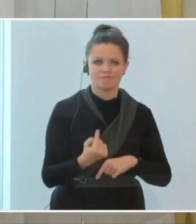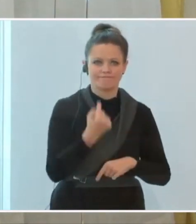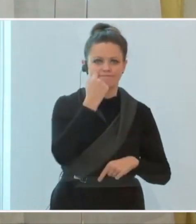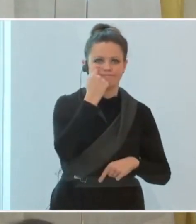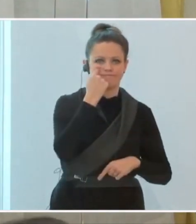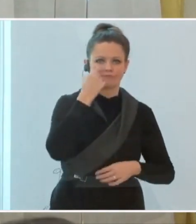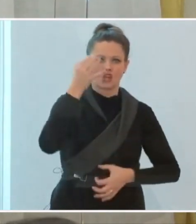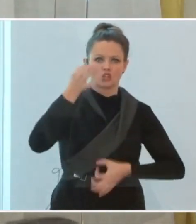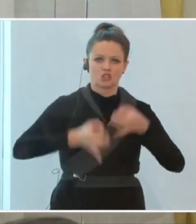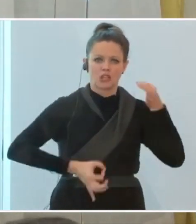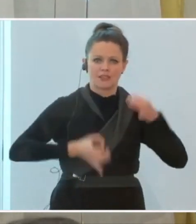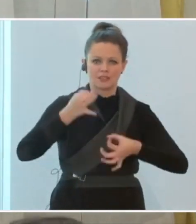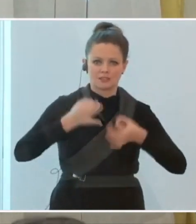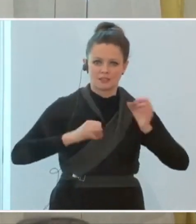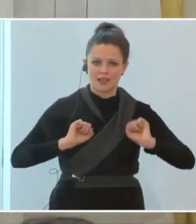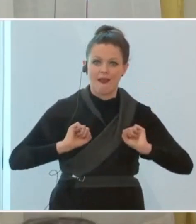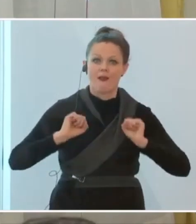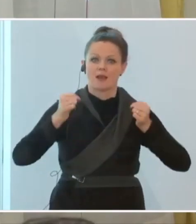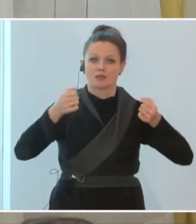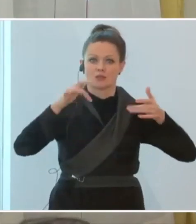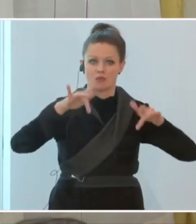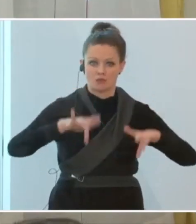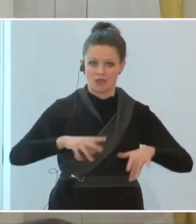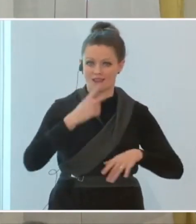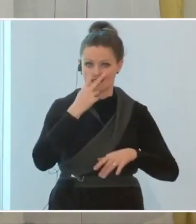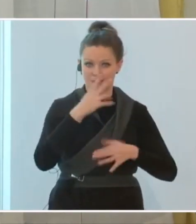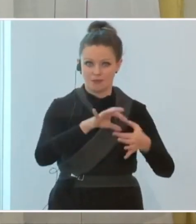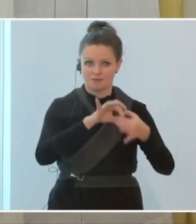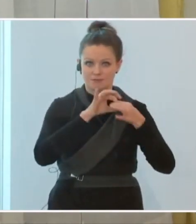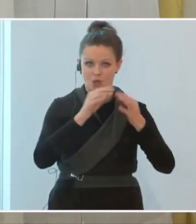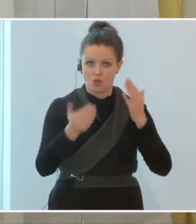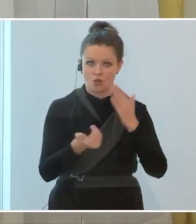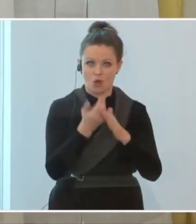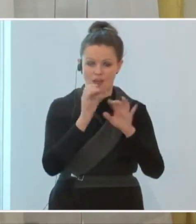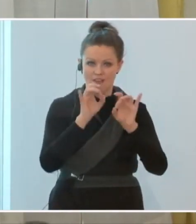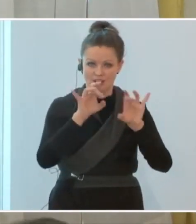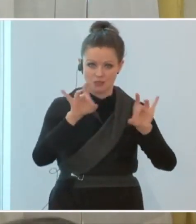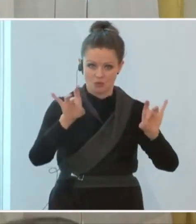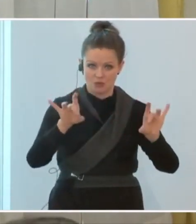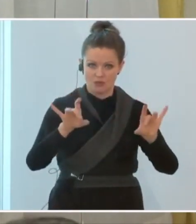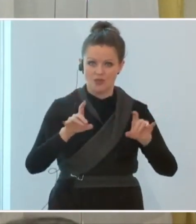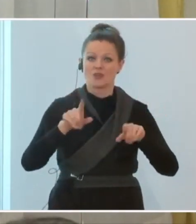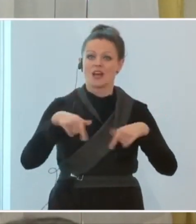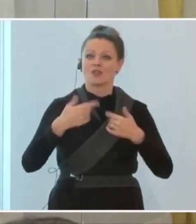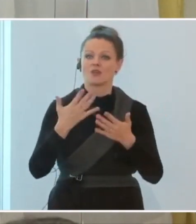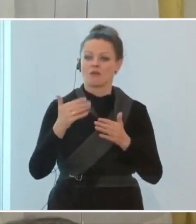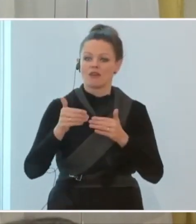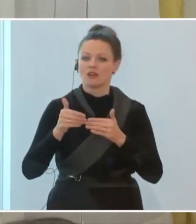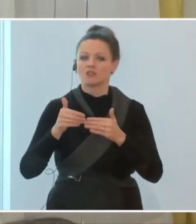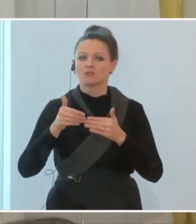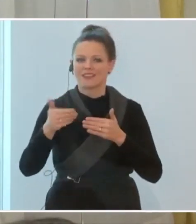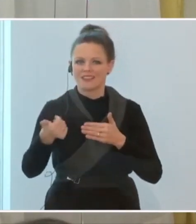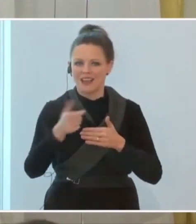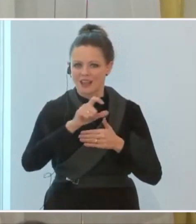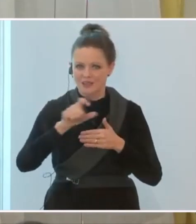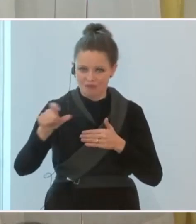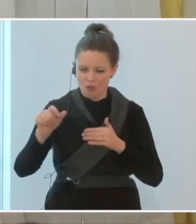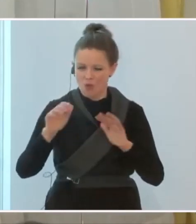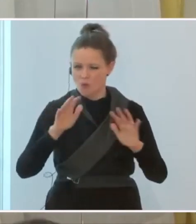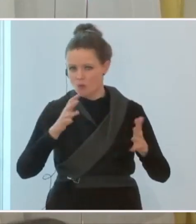statistische Reaktion sozusagen bei den Neuinfektionszahlen, dann wieder mit einiger Verspätung von einer Woche circa